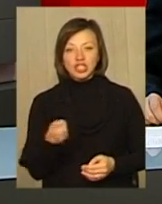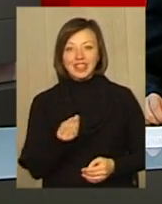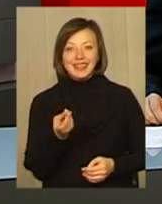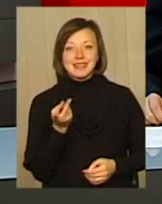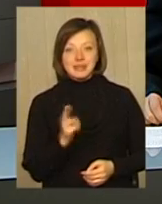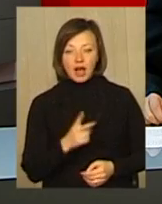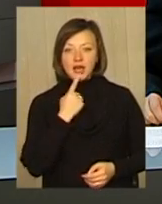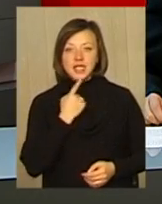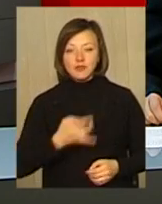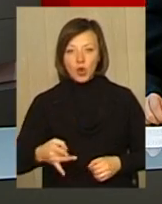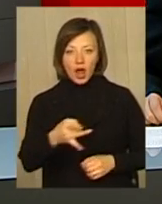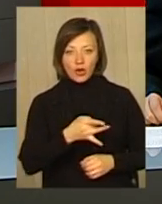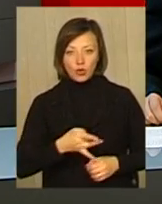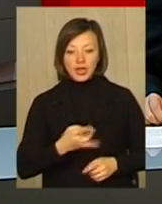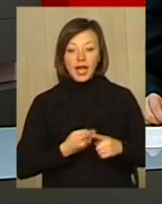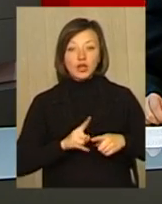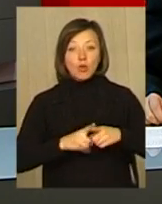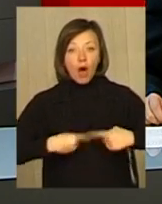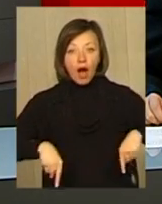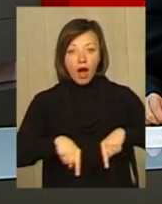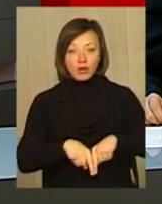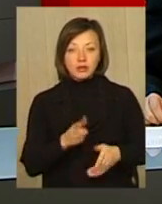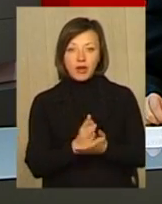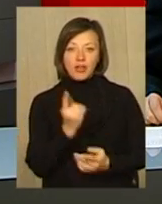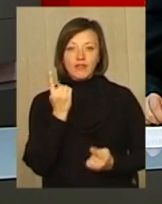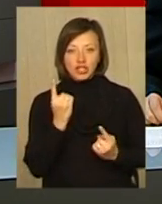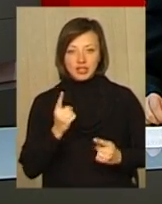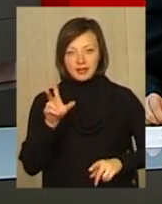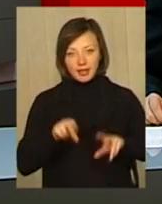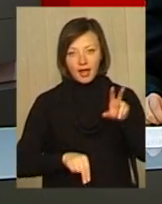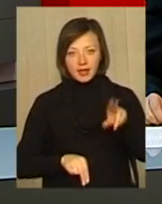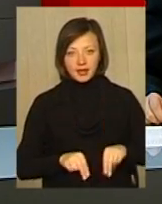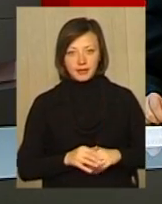Поділля» Красилівського району, де на цю галузь мають величезні надії.